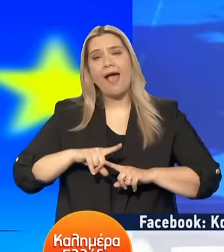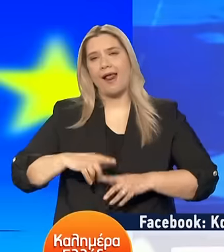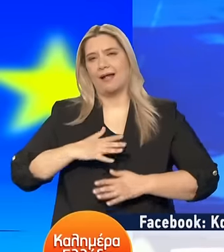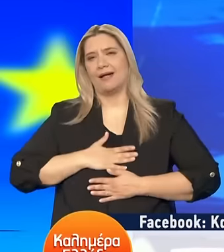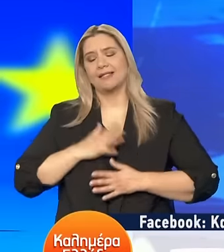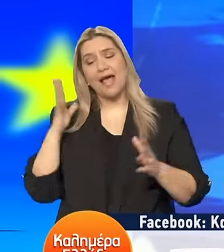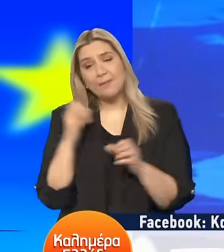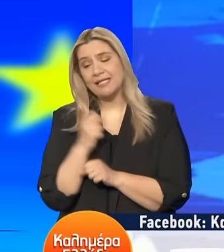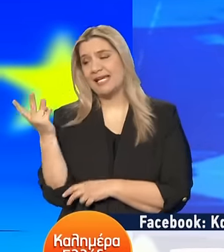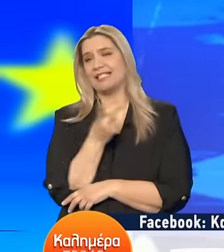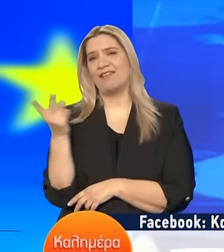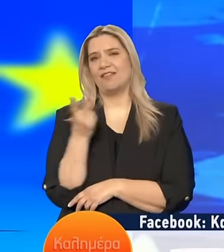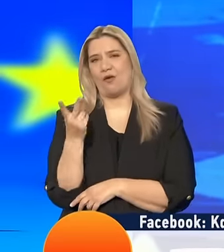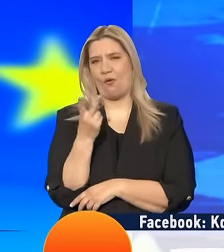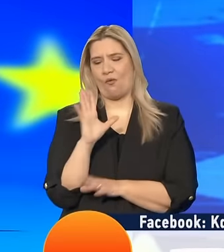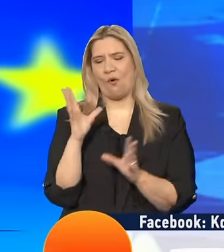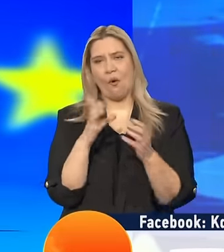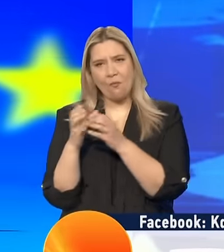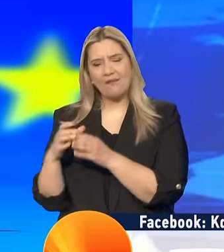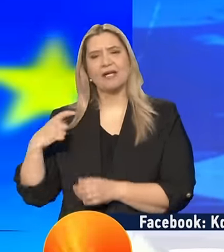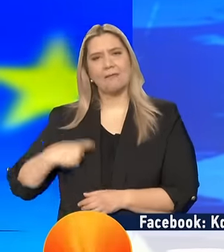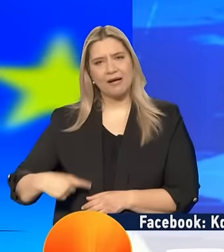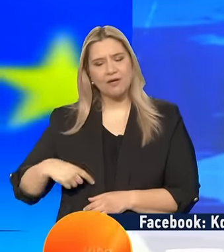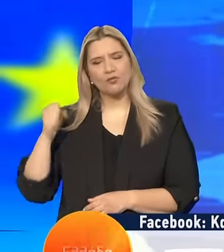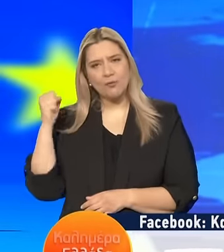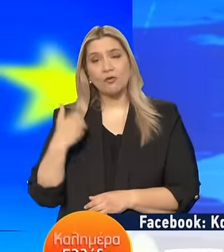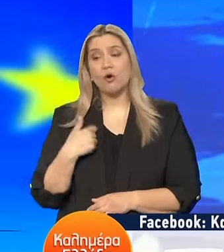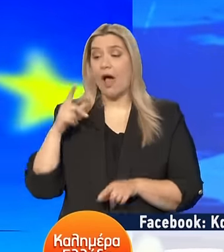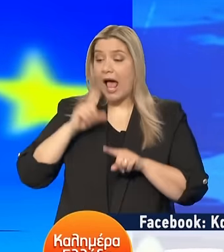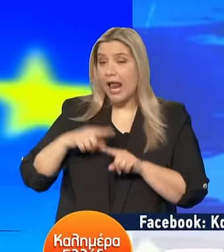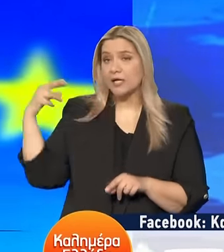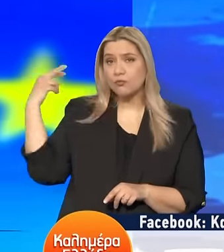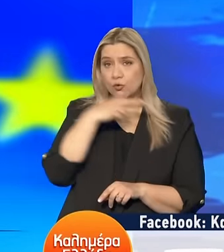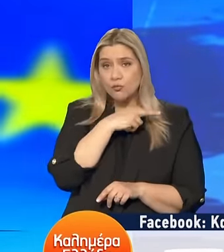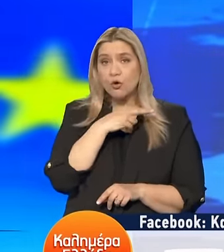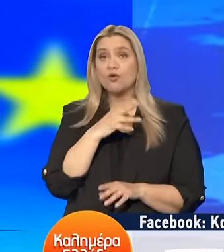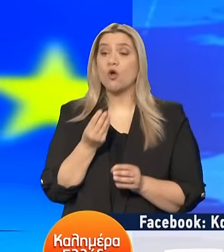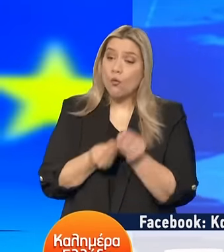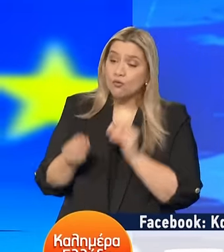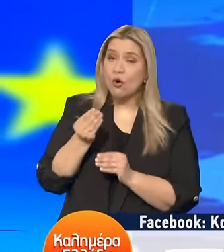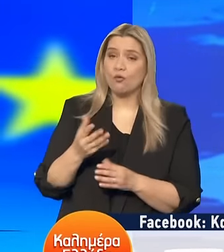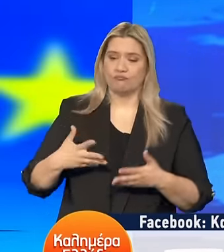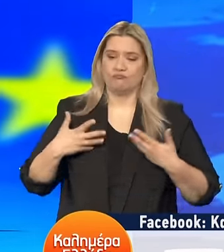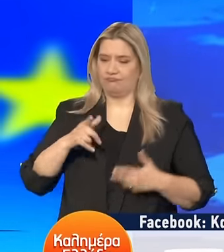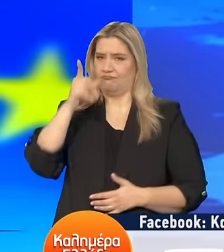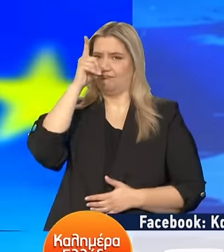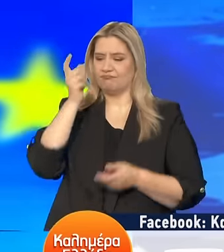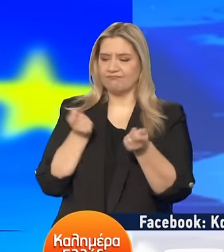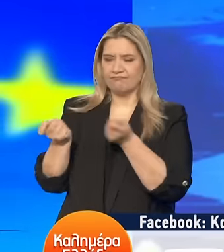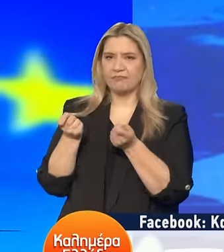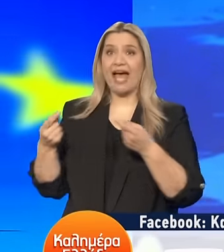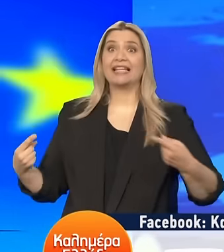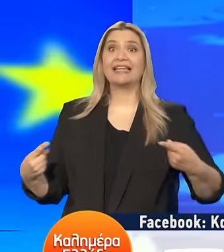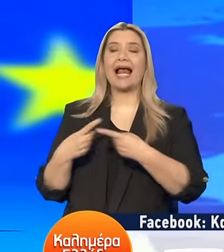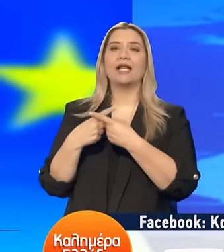επιτυχίες και των δύο ομάδων Και είμαι χαρούμενος ως Έλληνας πρωθυπουργός Για το γεγονός ότι διοργανώσαμε άρτια τον τελικό Διότι